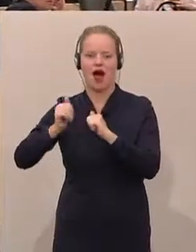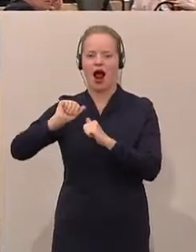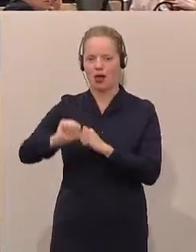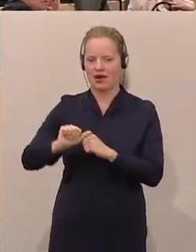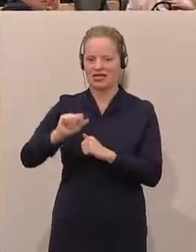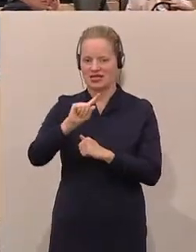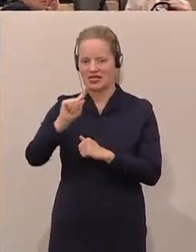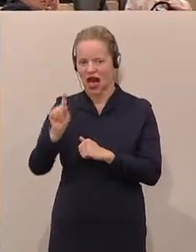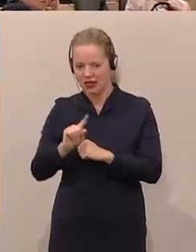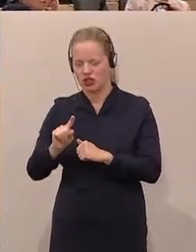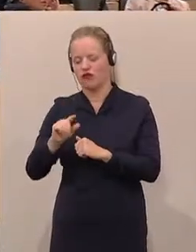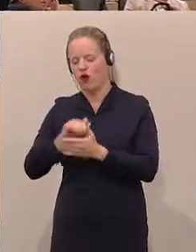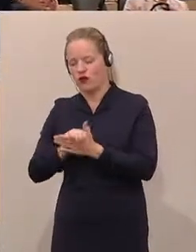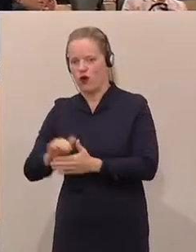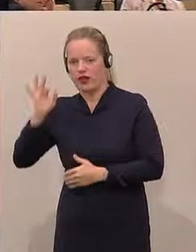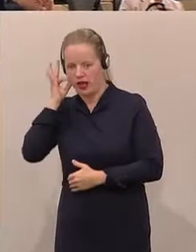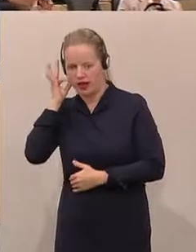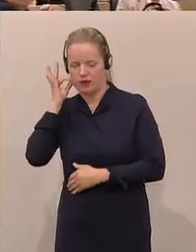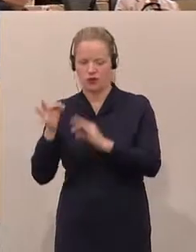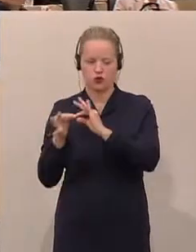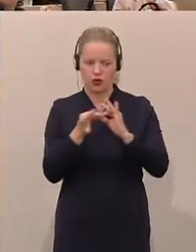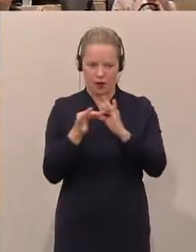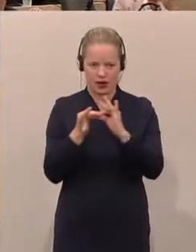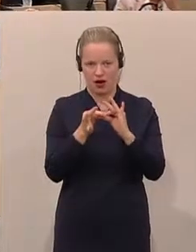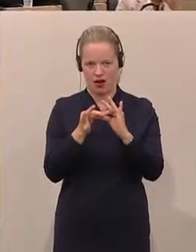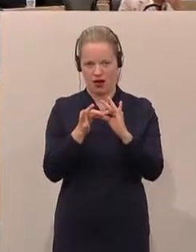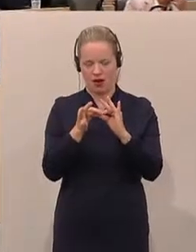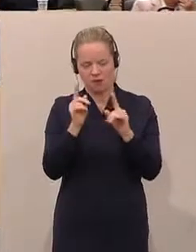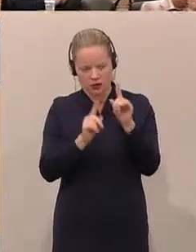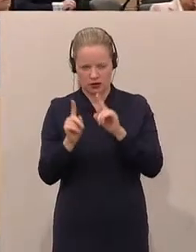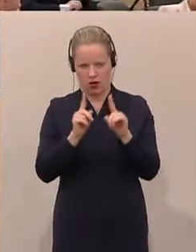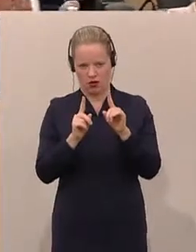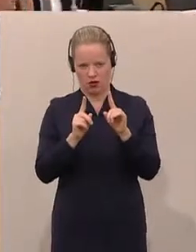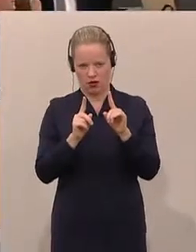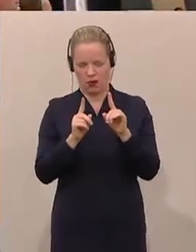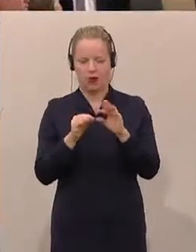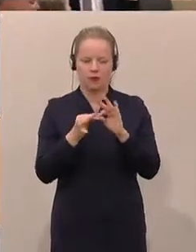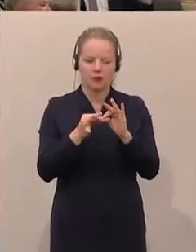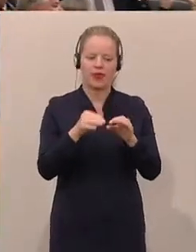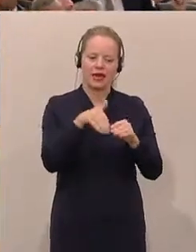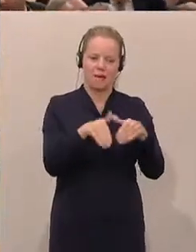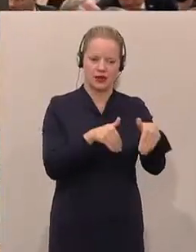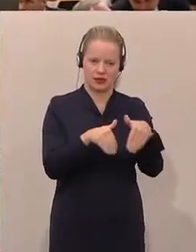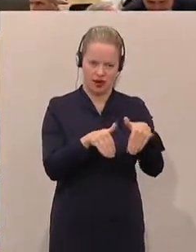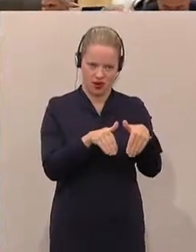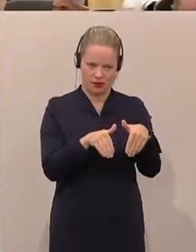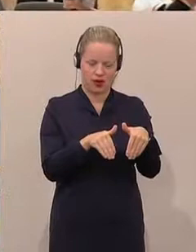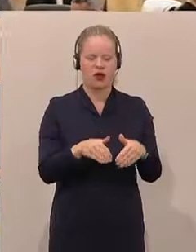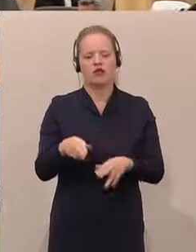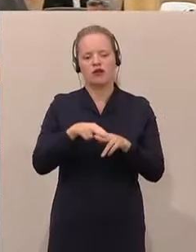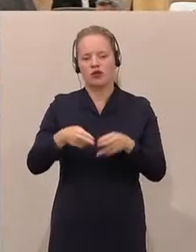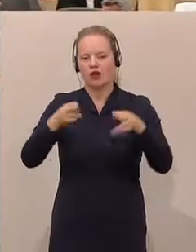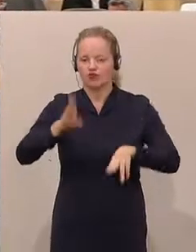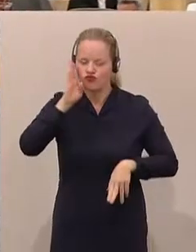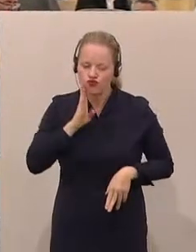und Freunde, betreffend das Versagen des Vertrauens gegenüber dem Bundesminister für Inneres, der Nationalrat wolle